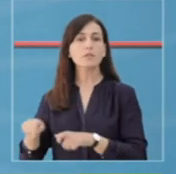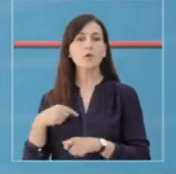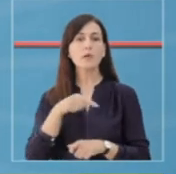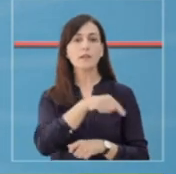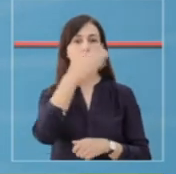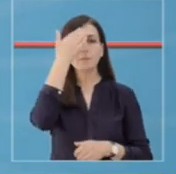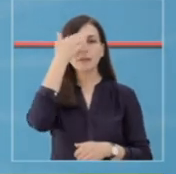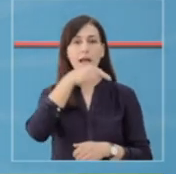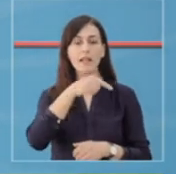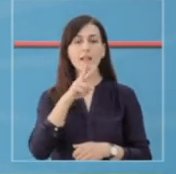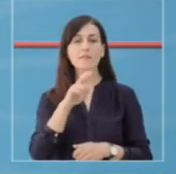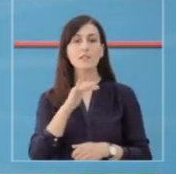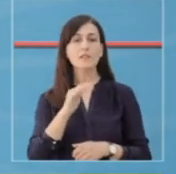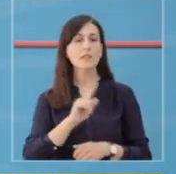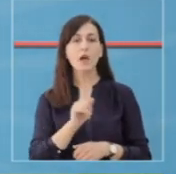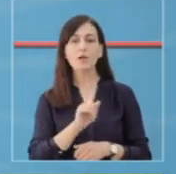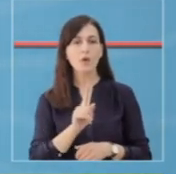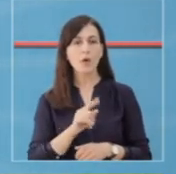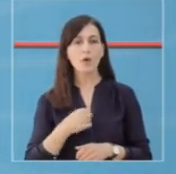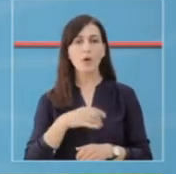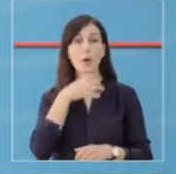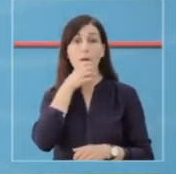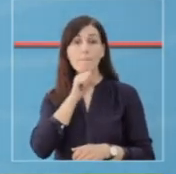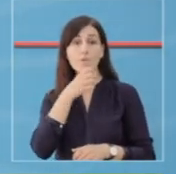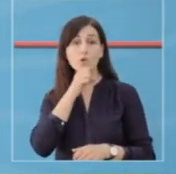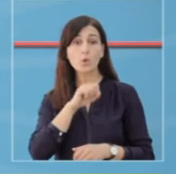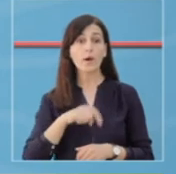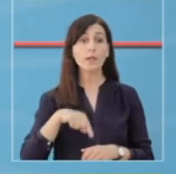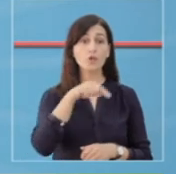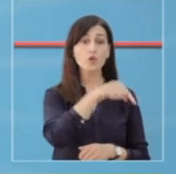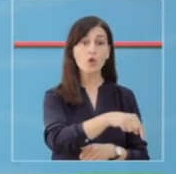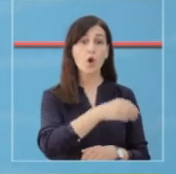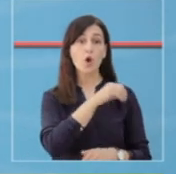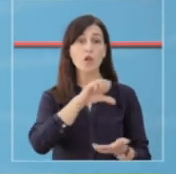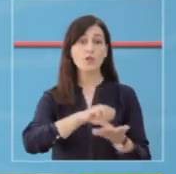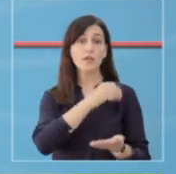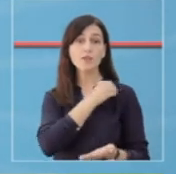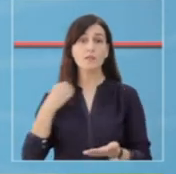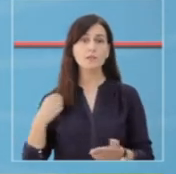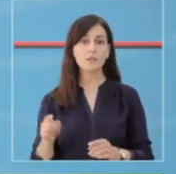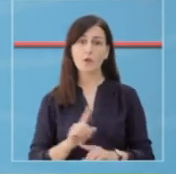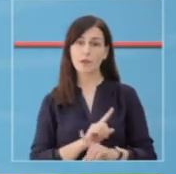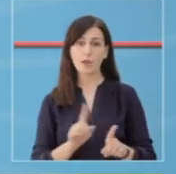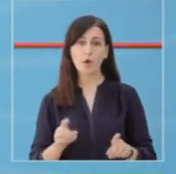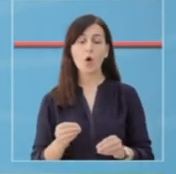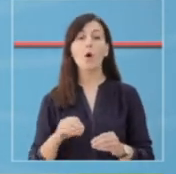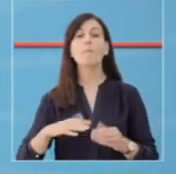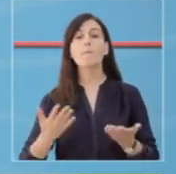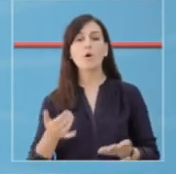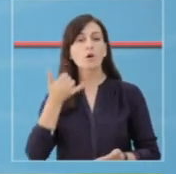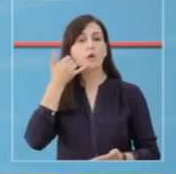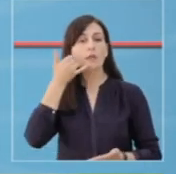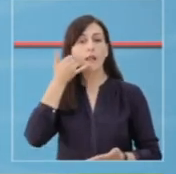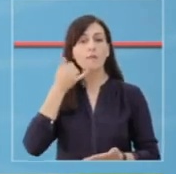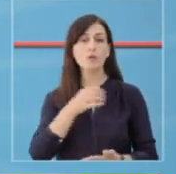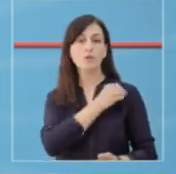të shmangin sa më shumë vizitat, të moshuarit kur është e mundur të shmangin kontaktet me qëndrët shëndecore, por të kontaktojnë